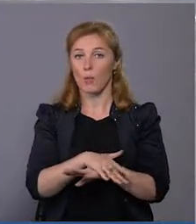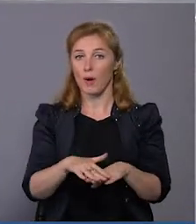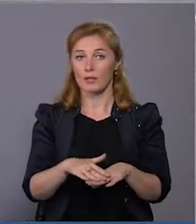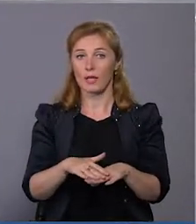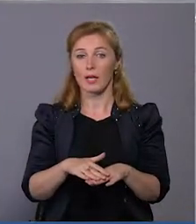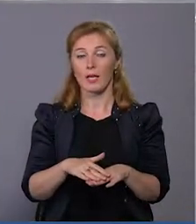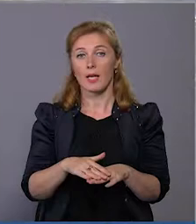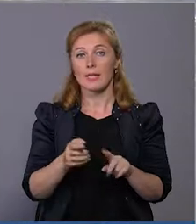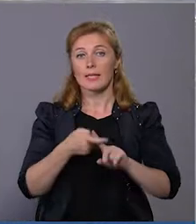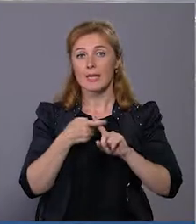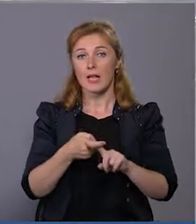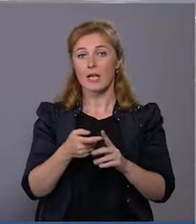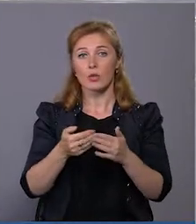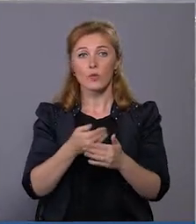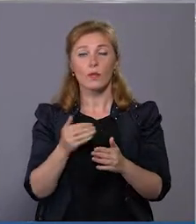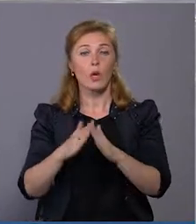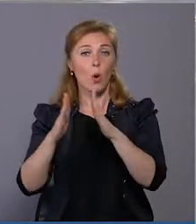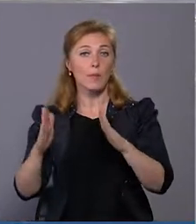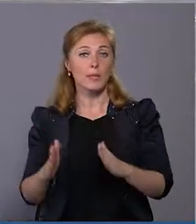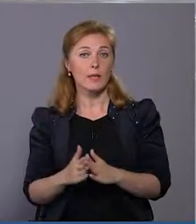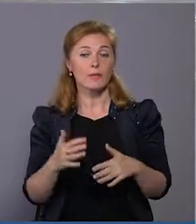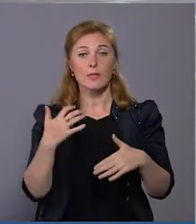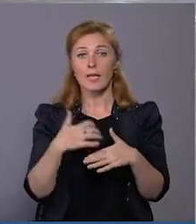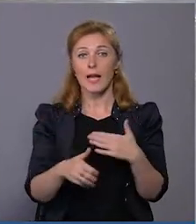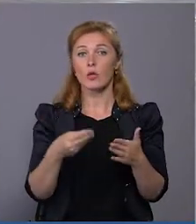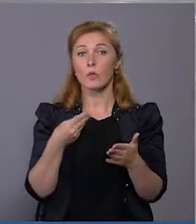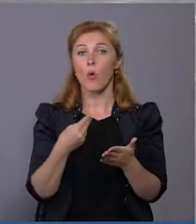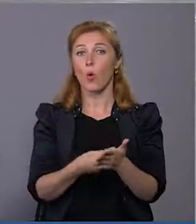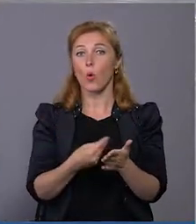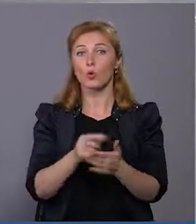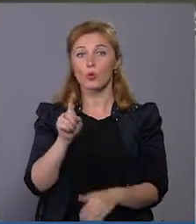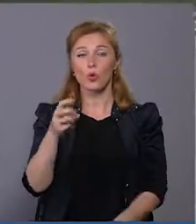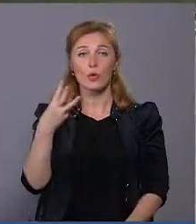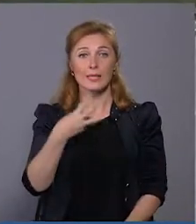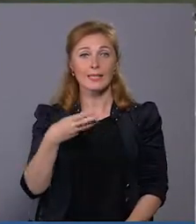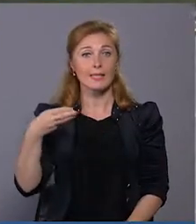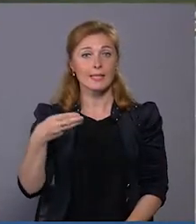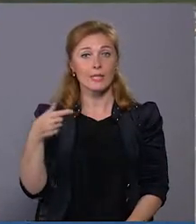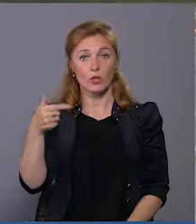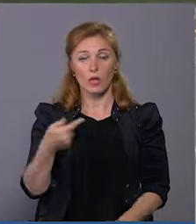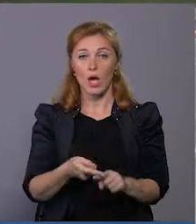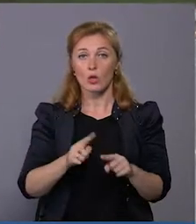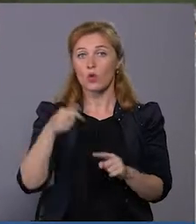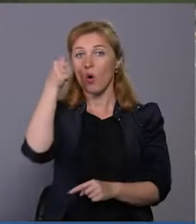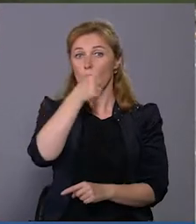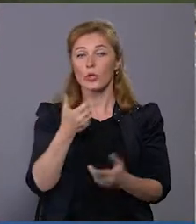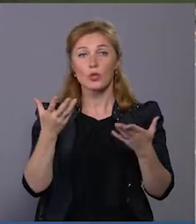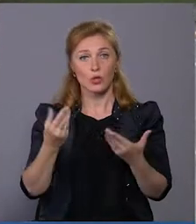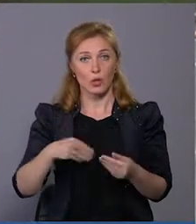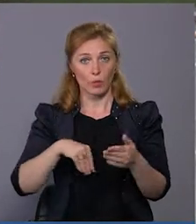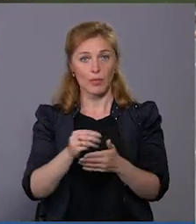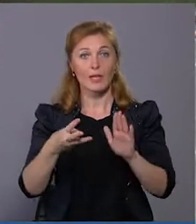залежно від комплектації, але в середньому він коштує приблизно 100 тисяч гривень. Цьогоріч ми закупили ще 8